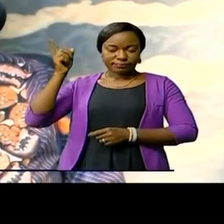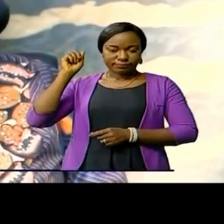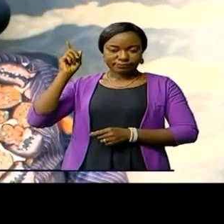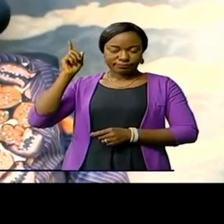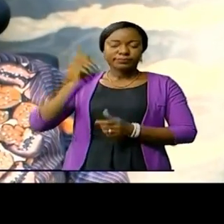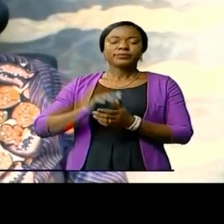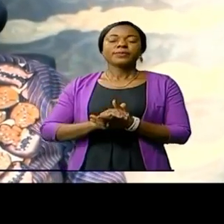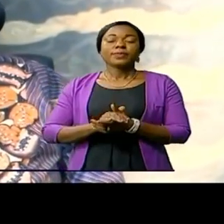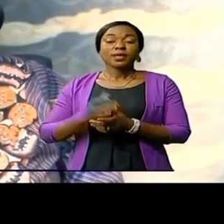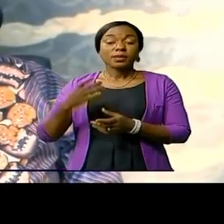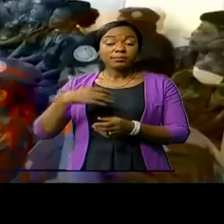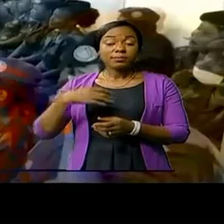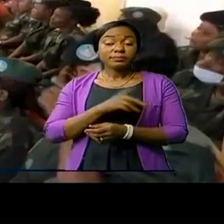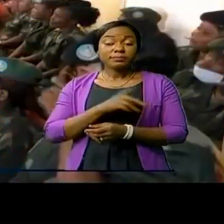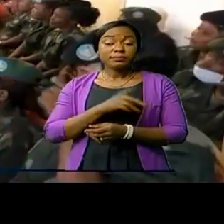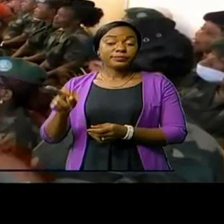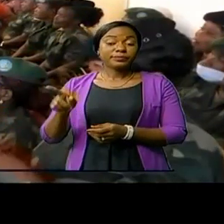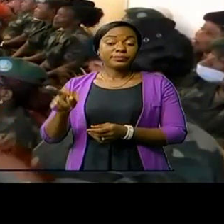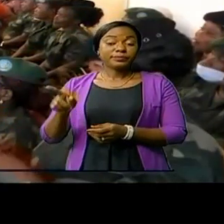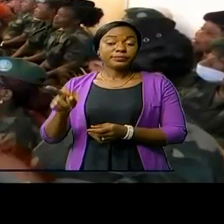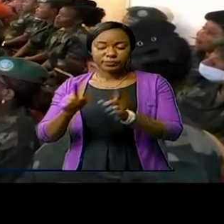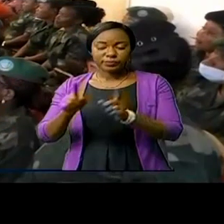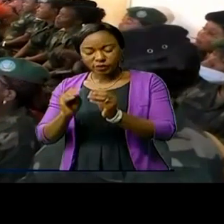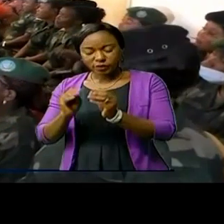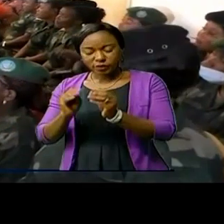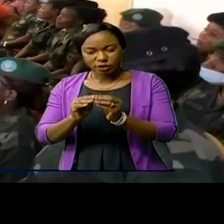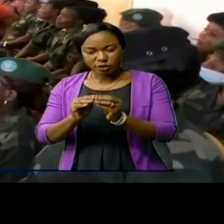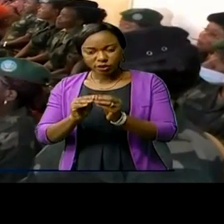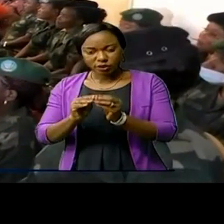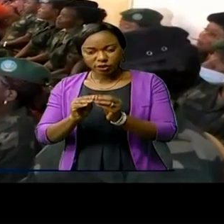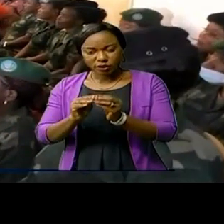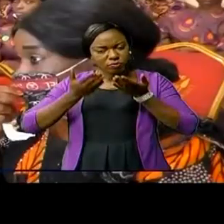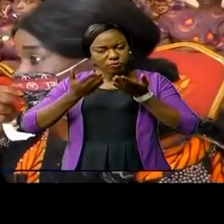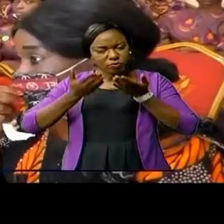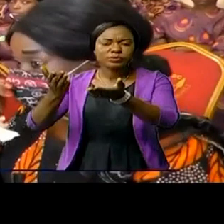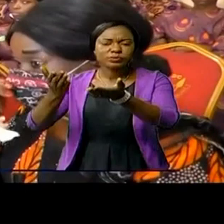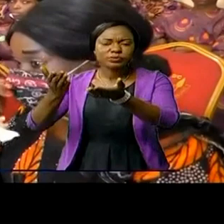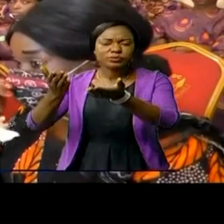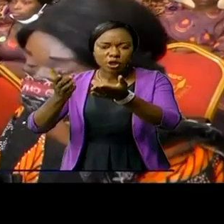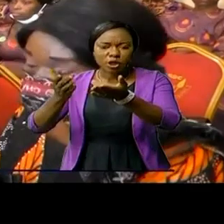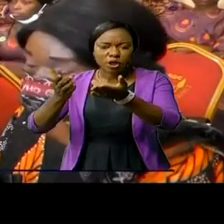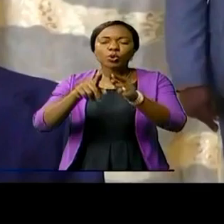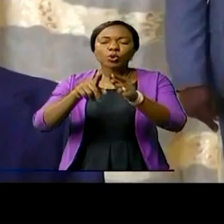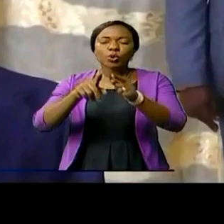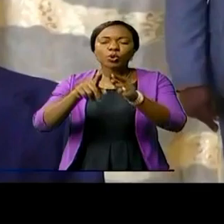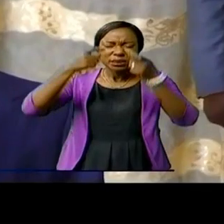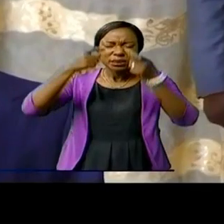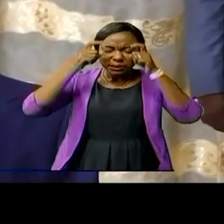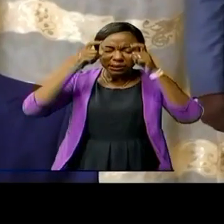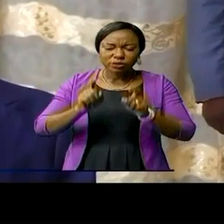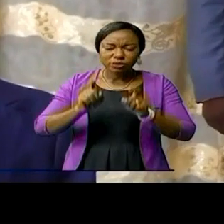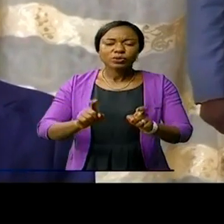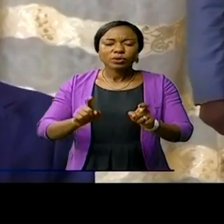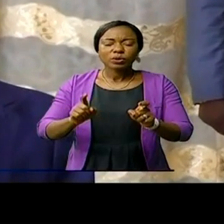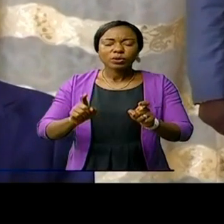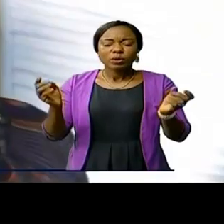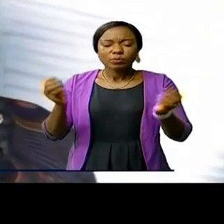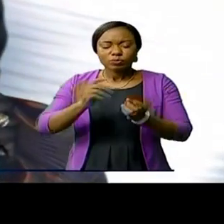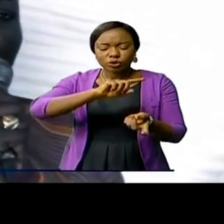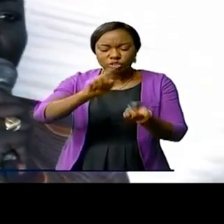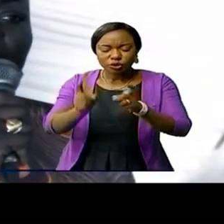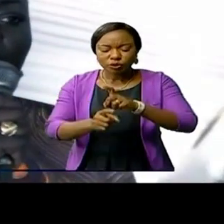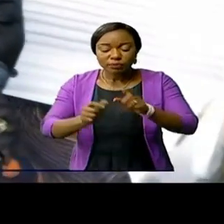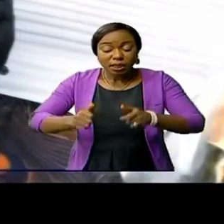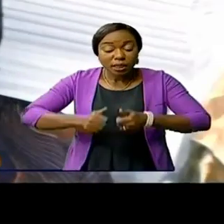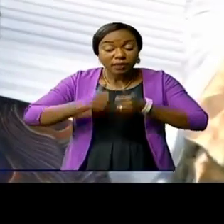Kilobu-Koutouna. Séance ténante, des propositions ont été formulées et des mesures prises dans le cadre de l'amélioration des